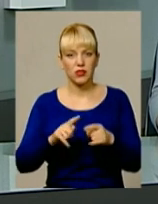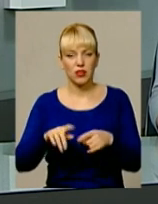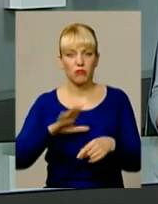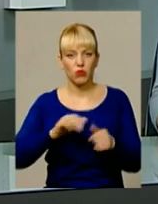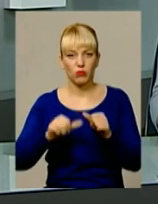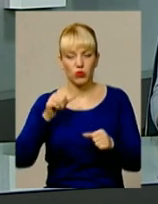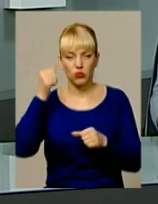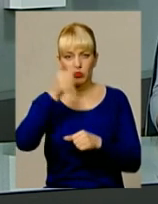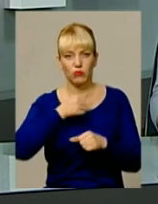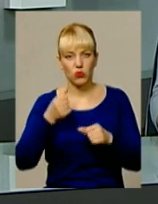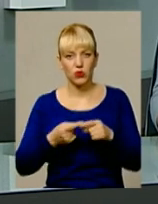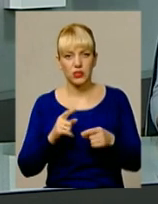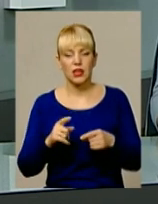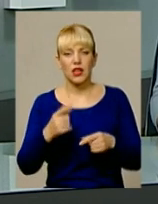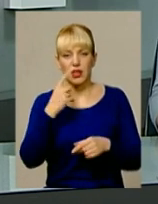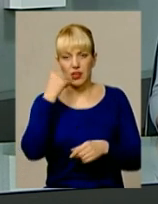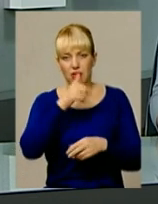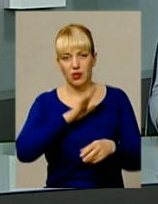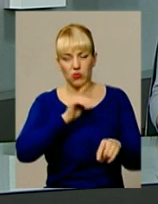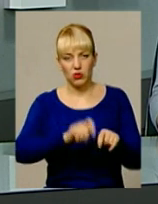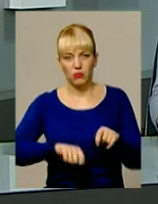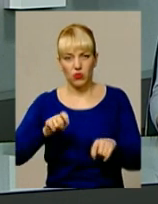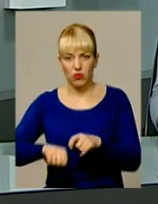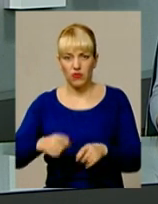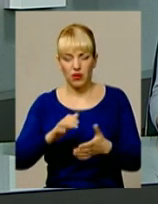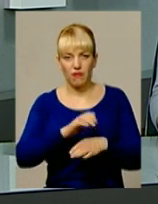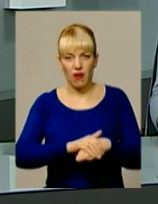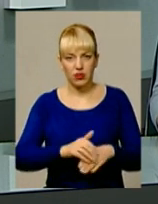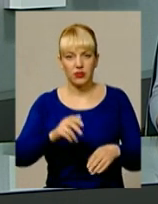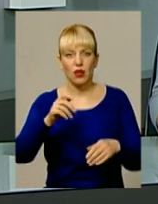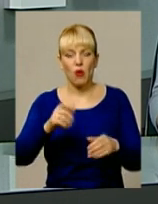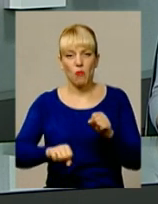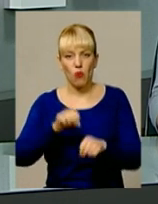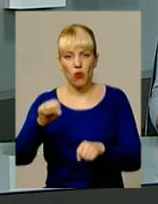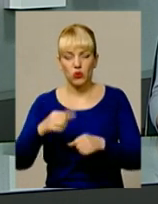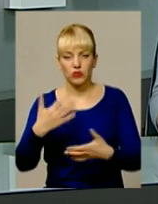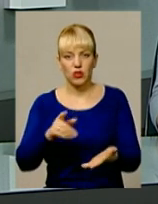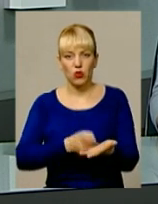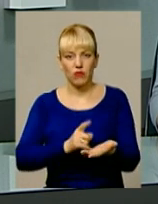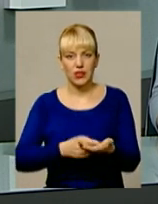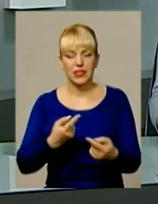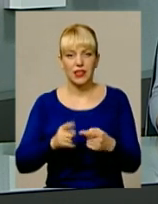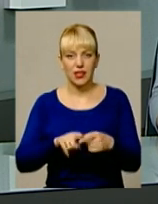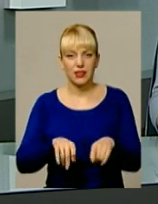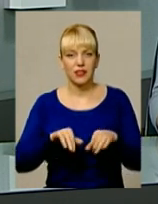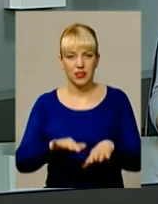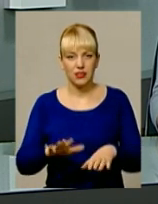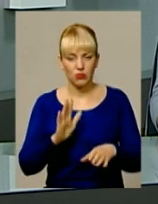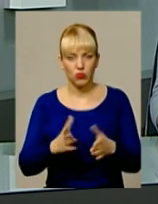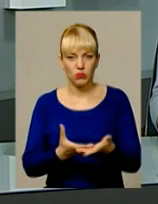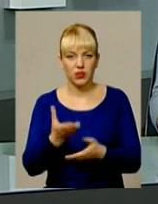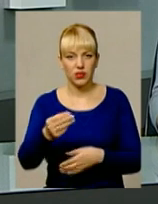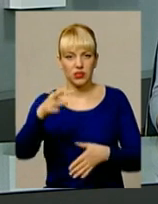було минулоріч. Саме стільки тривала перевірка. Одначе, факт порушення таки довели. І за такі антиконкурентні дії вони мають сплатити понад